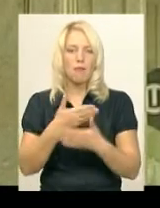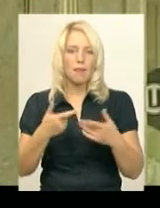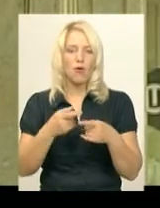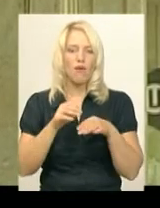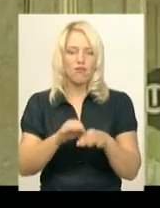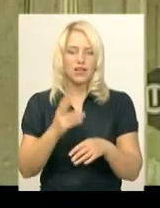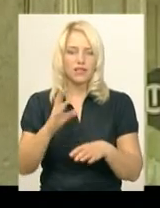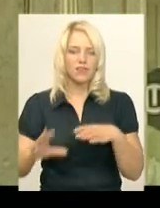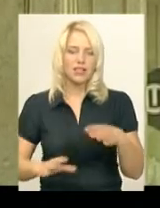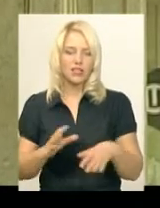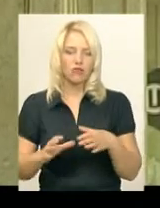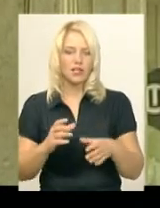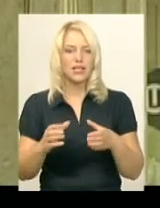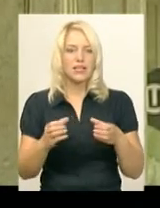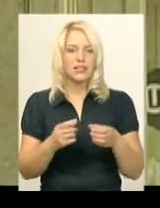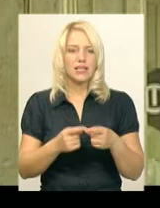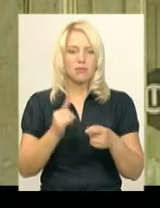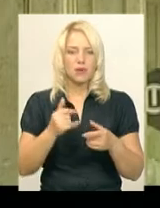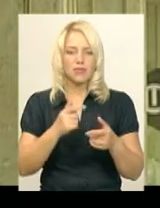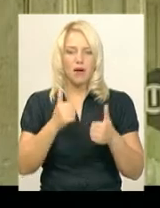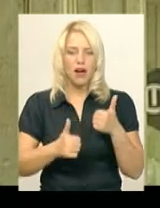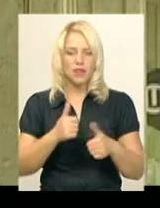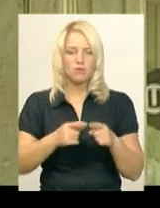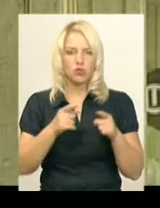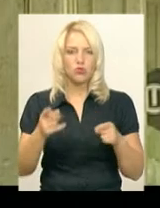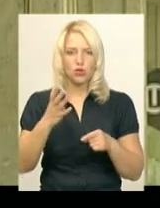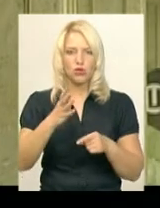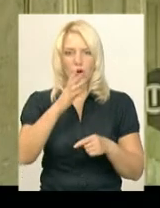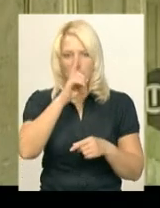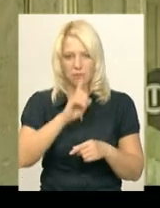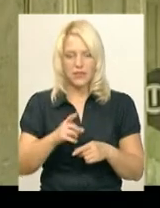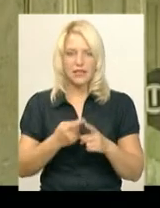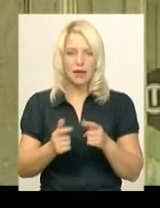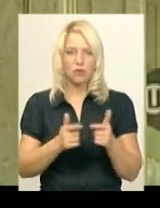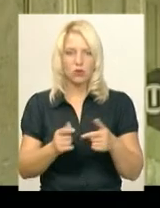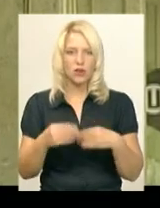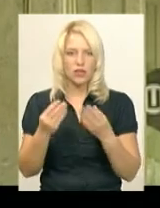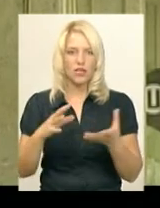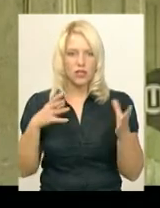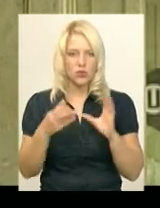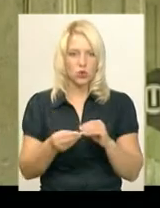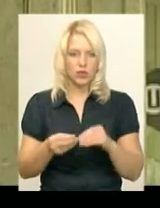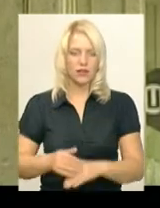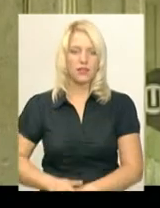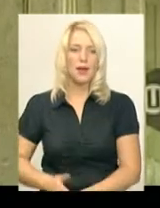Готувалися до цих змагань серйозно впродовж чотирьох місяців. І ця підготовка дала результати. Ми – найсильніші в країні.